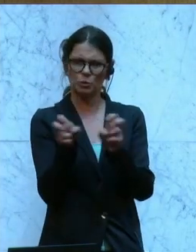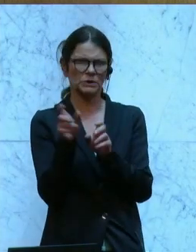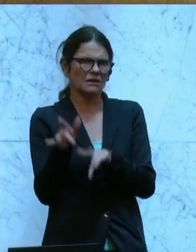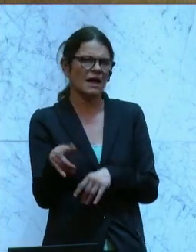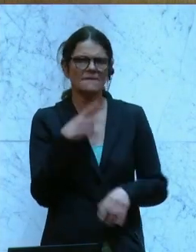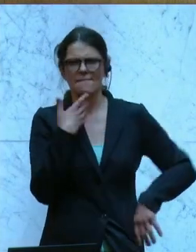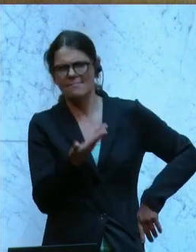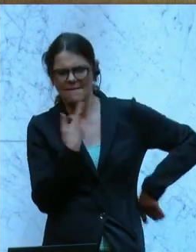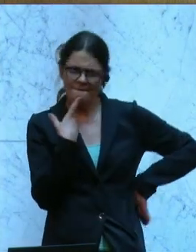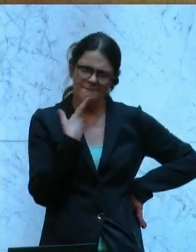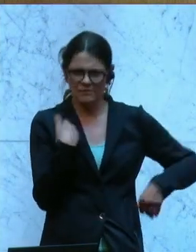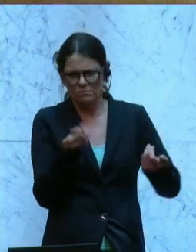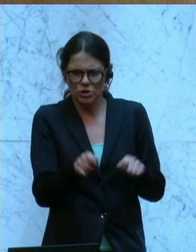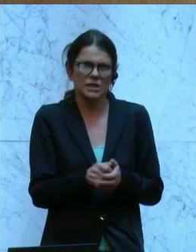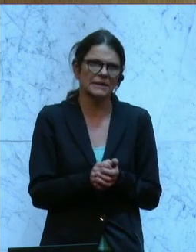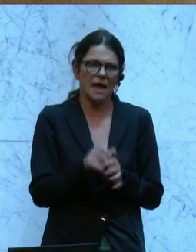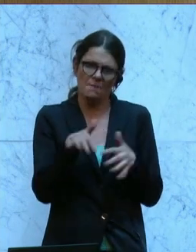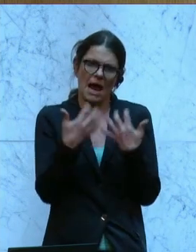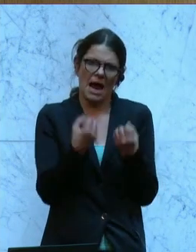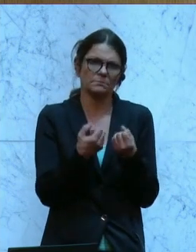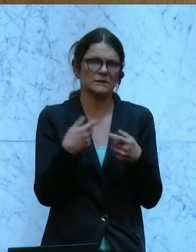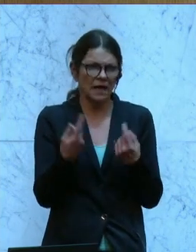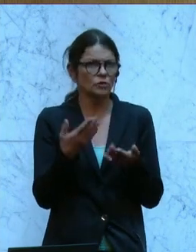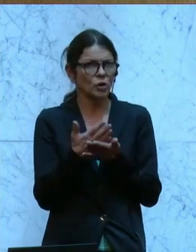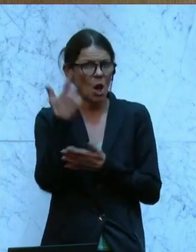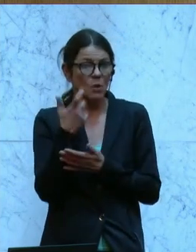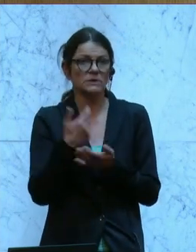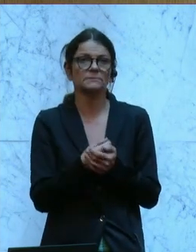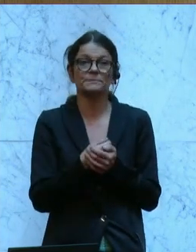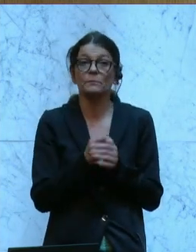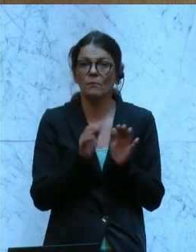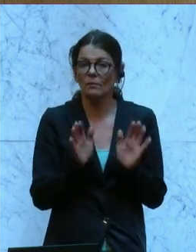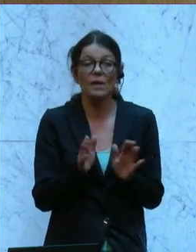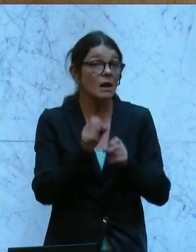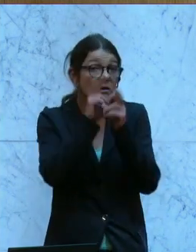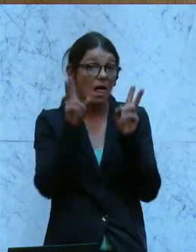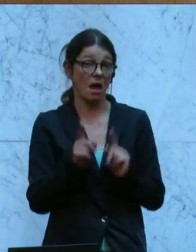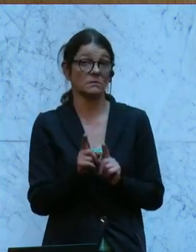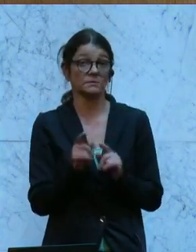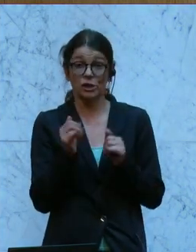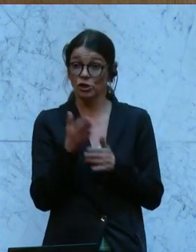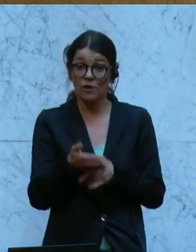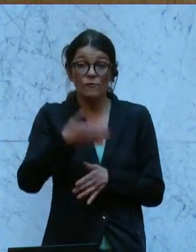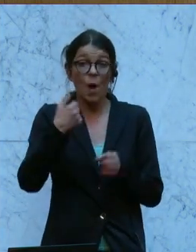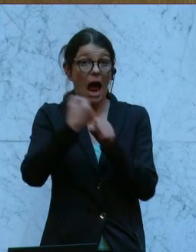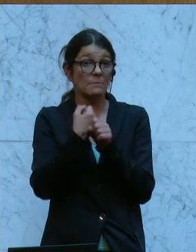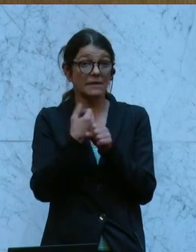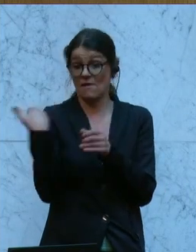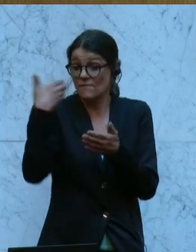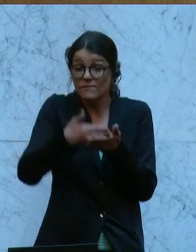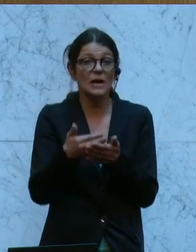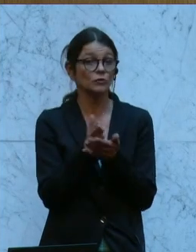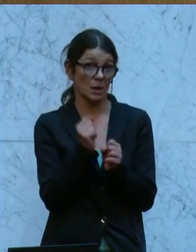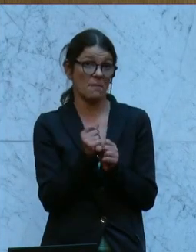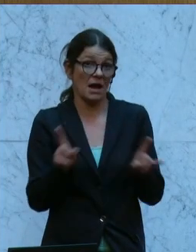ist, naja, jetzt da beschließen wir das und ab Herbst soll es dann auch gelten. Es ist klar, dass bereits auch Vorarbeiten dazu geleistet